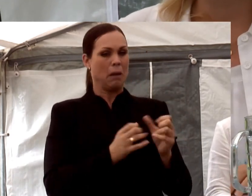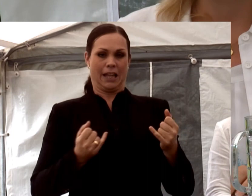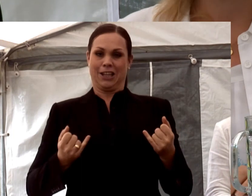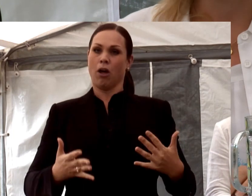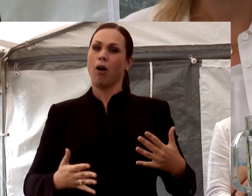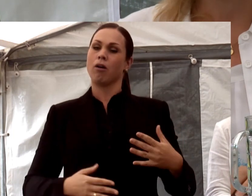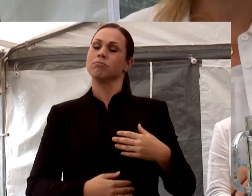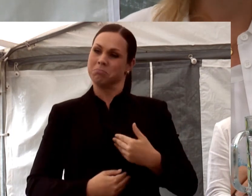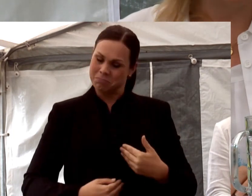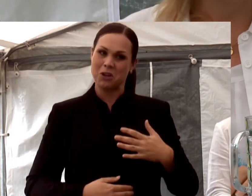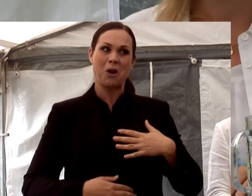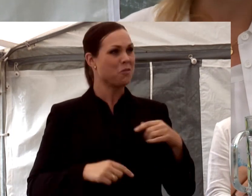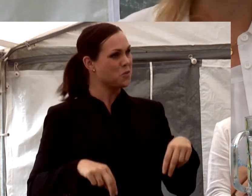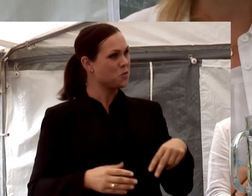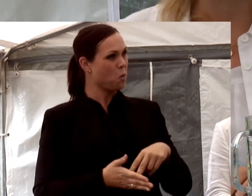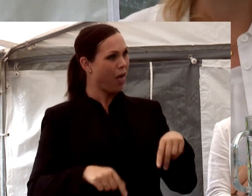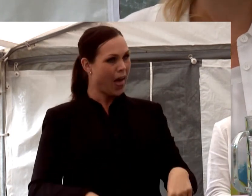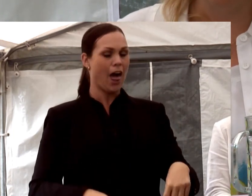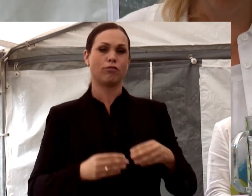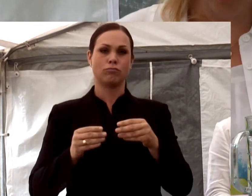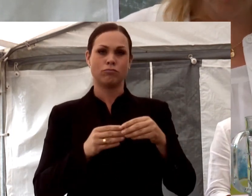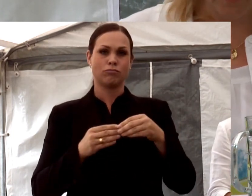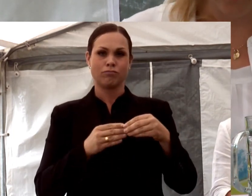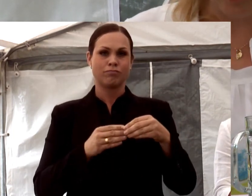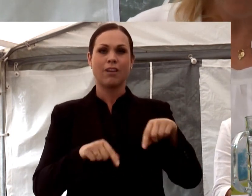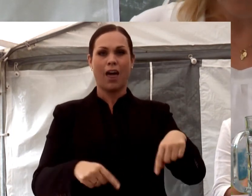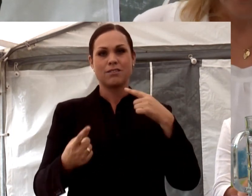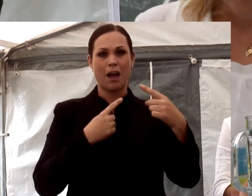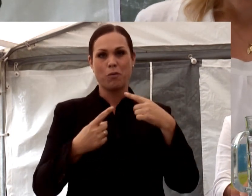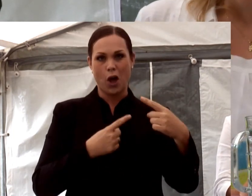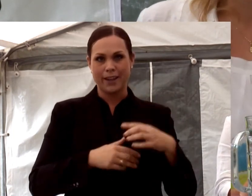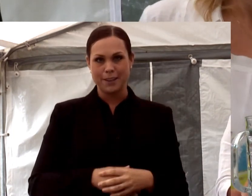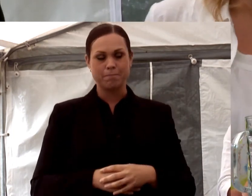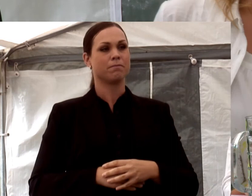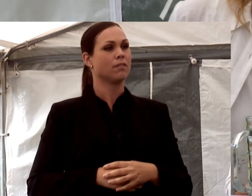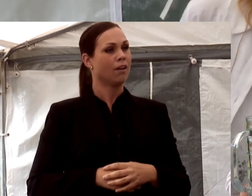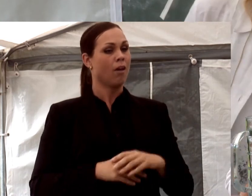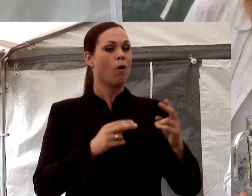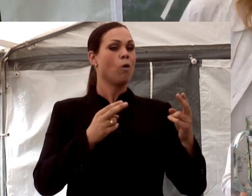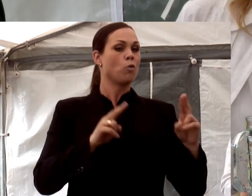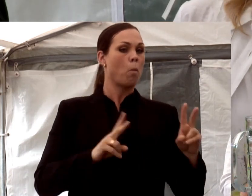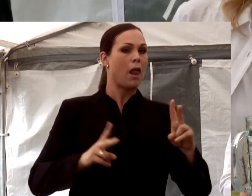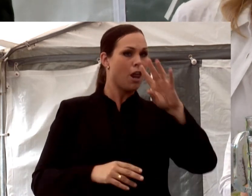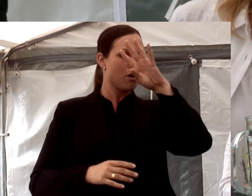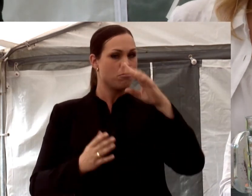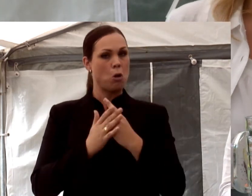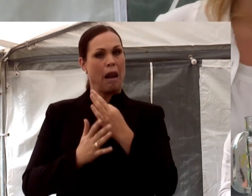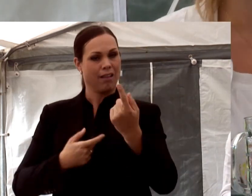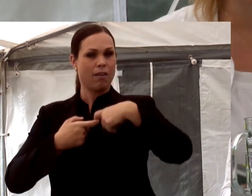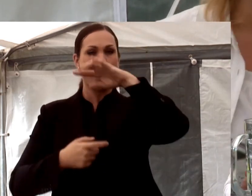väldigt hedrad och glad över att få stå här och vara moderator för det här samtalet som vi ska föra. Dom eller möjlighet? Ålder?